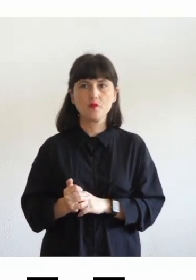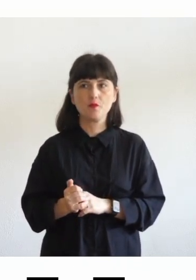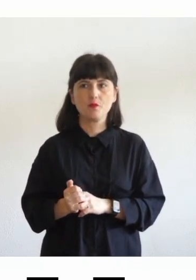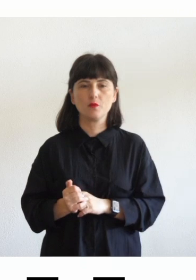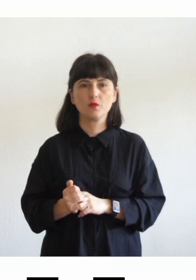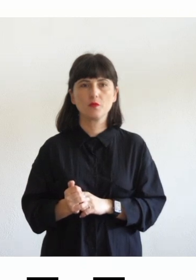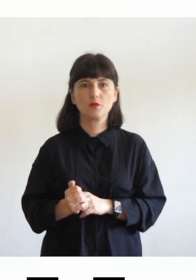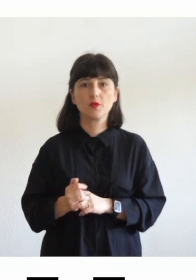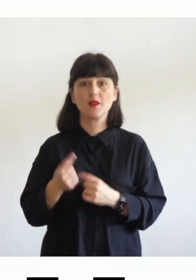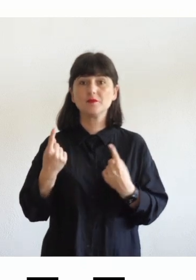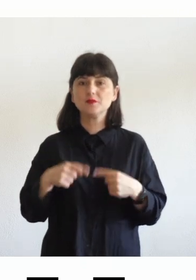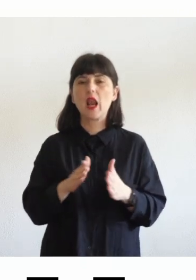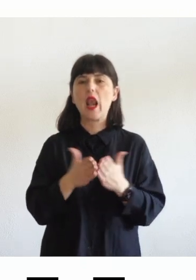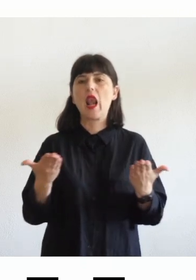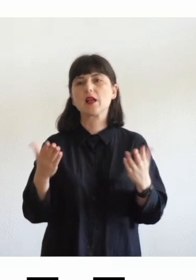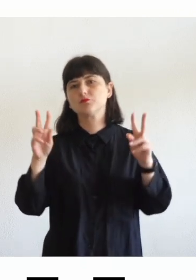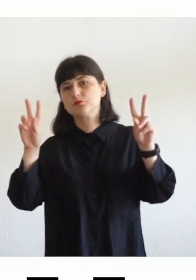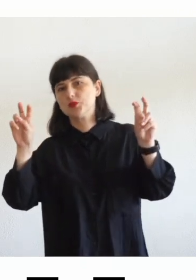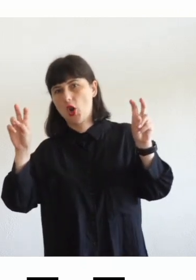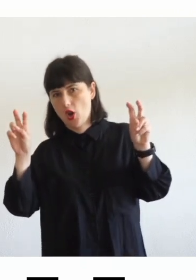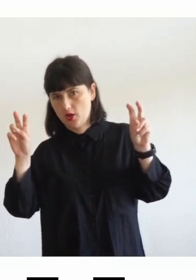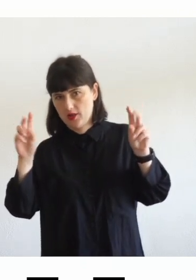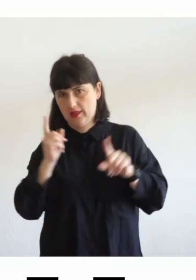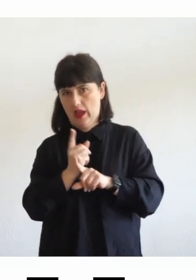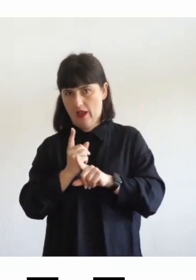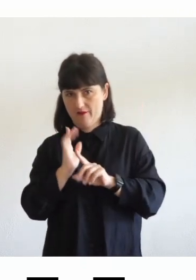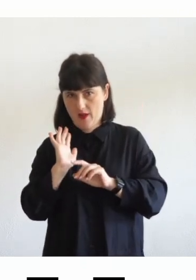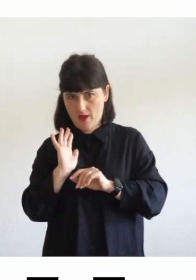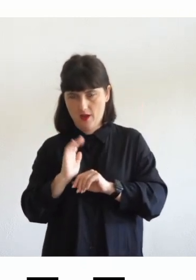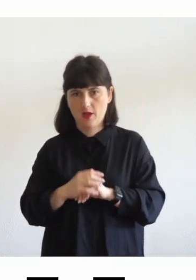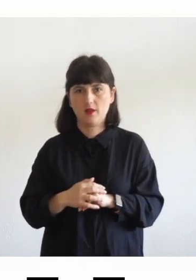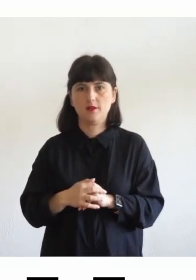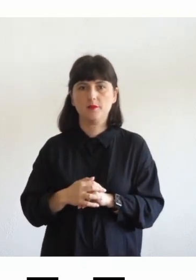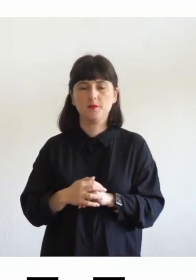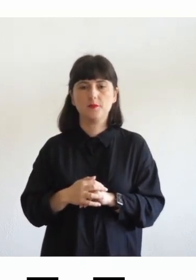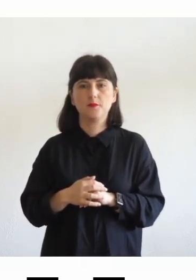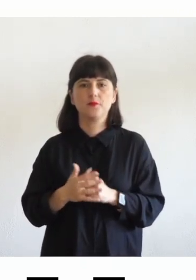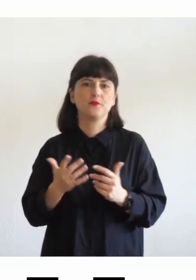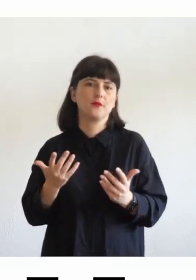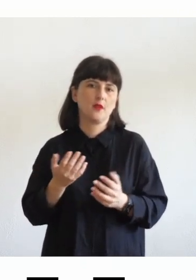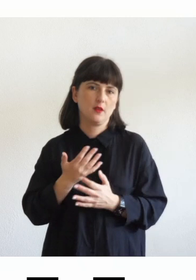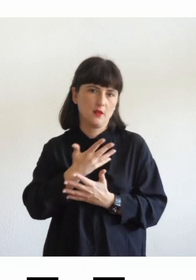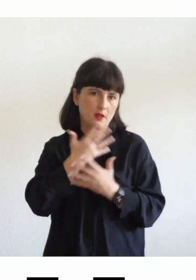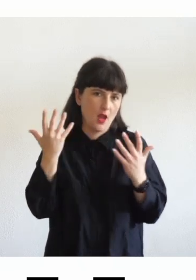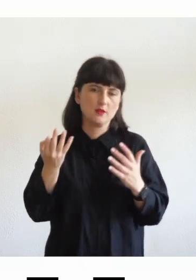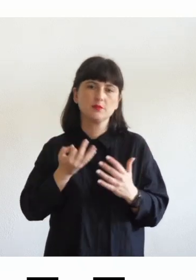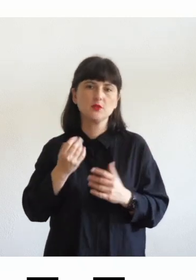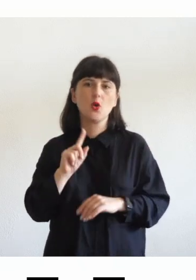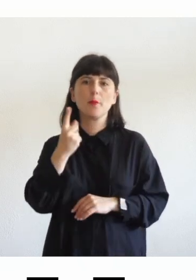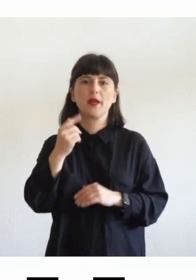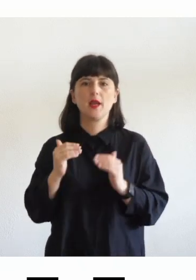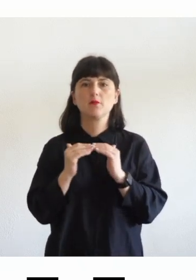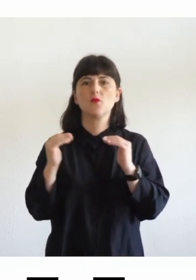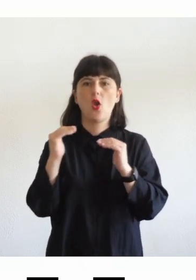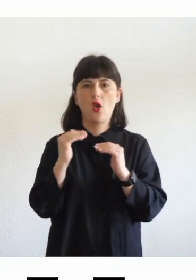permettere di fare chiaramente spesso ci fermiamo al primo step cioè accedere